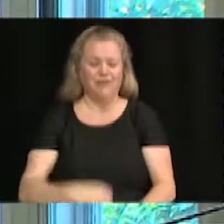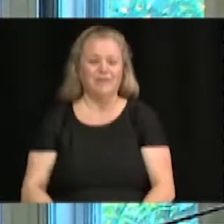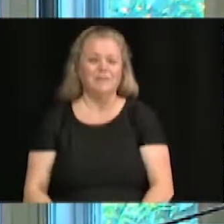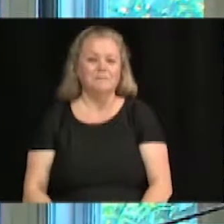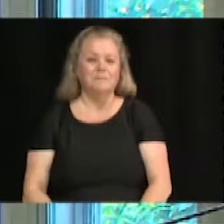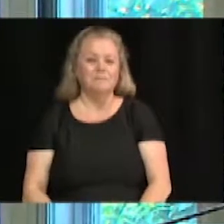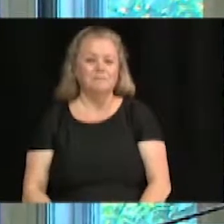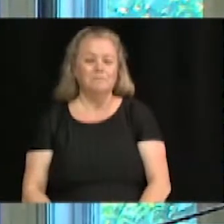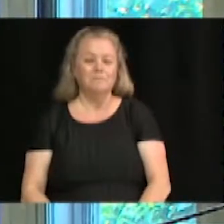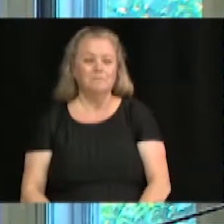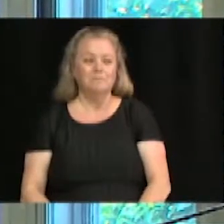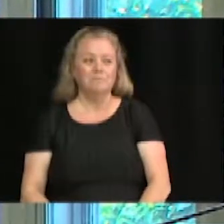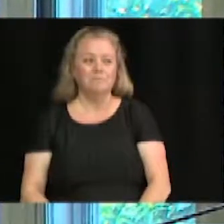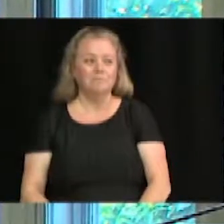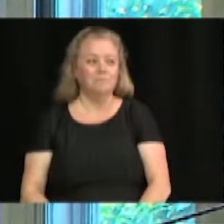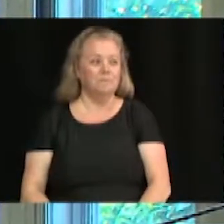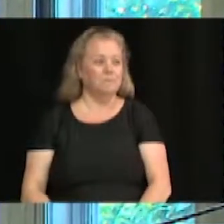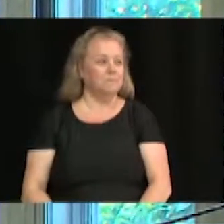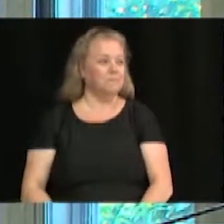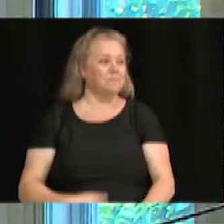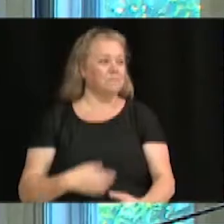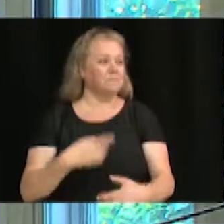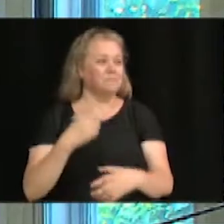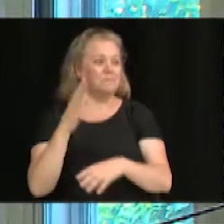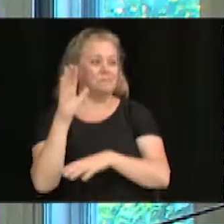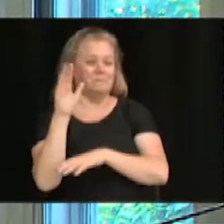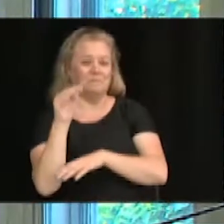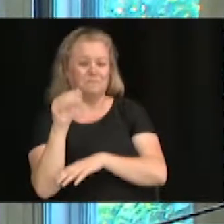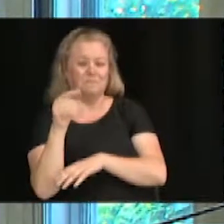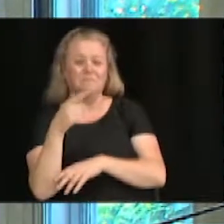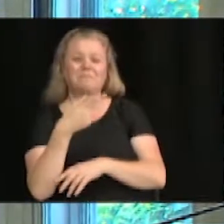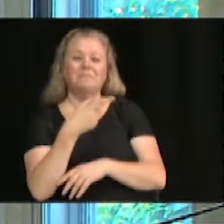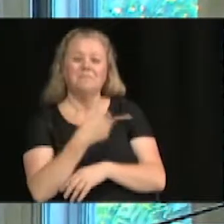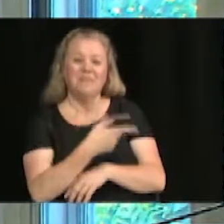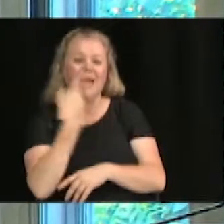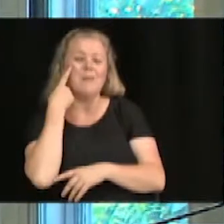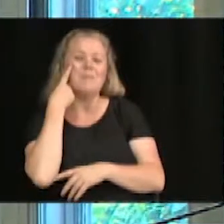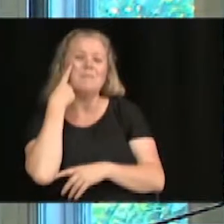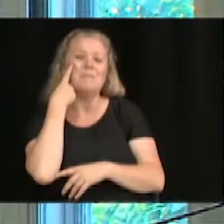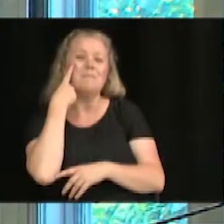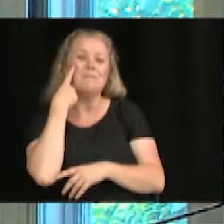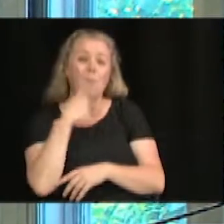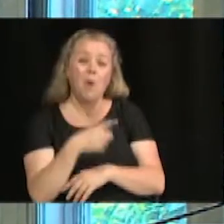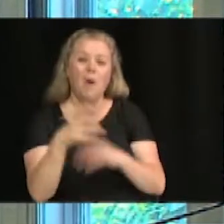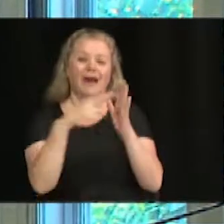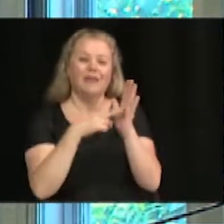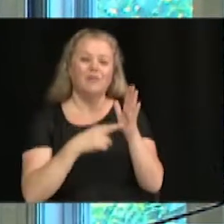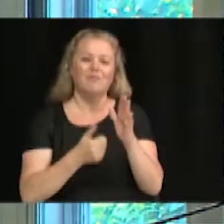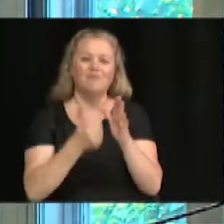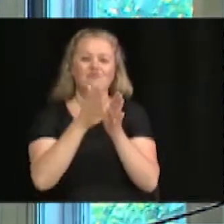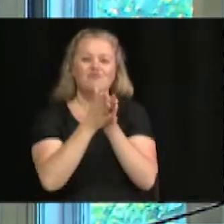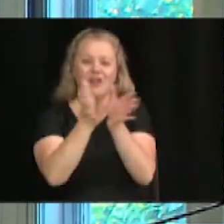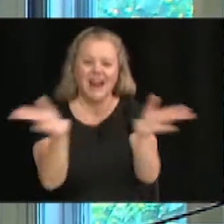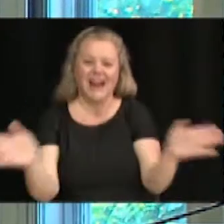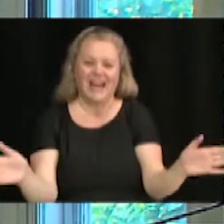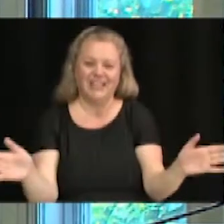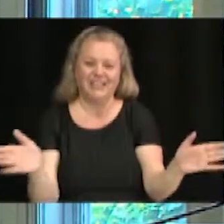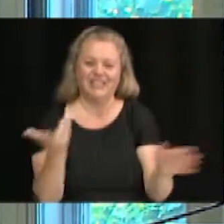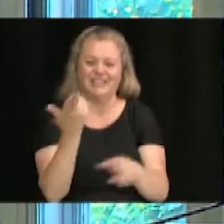projet de règlement, excusez-moi, je vous ai donné l'avis de motion, vise à élargir le territoire d'application du règlement 1304